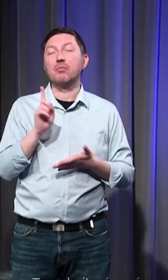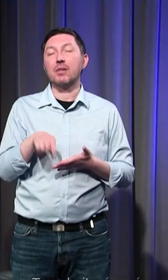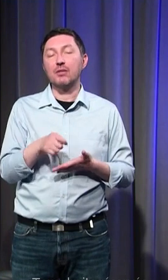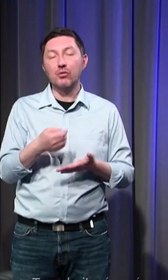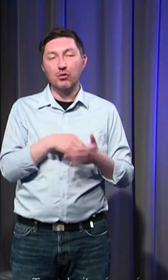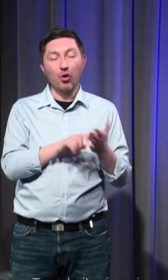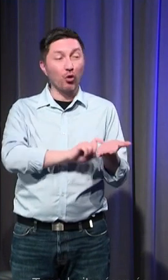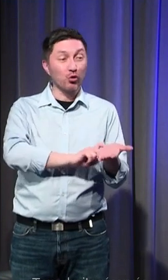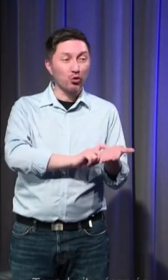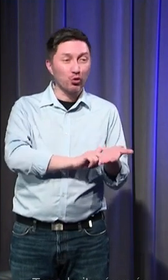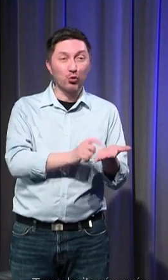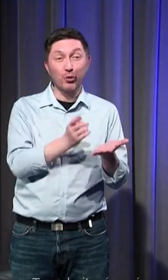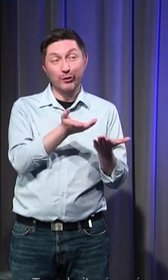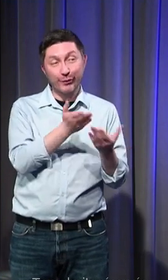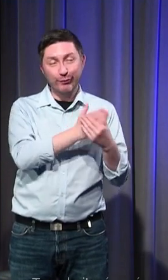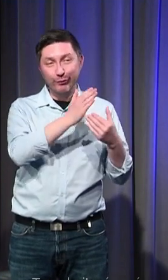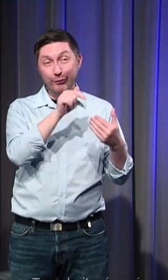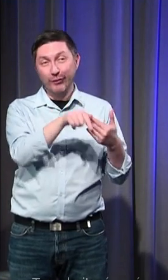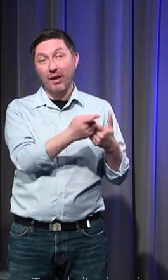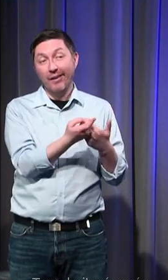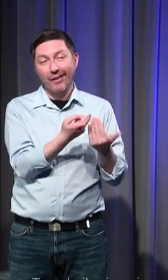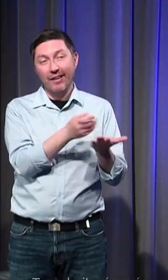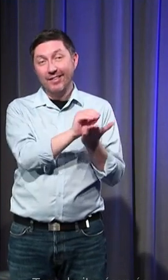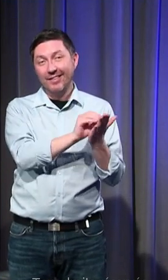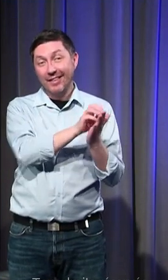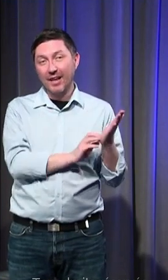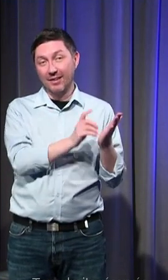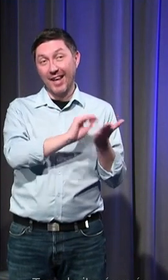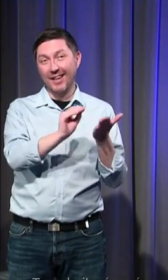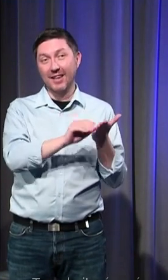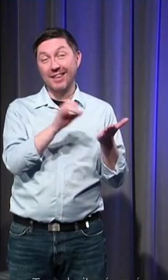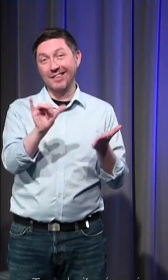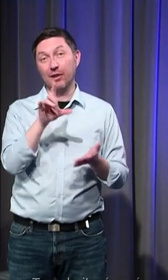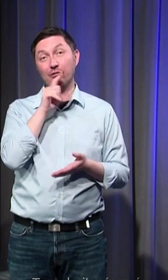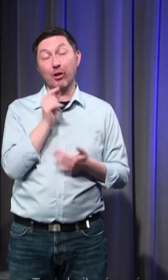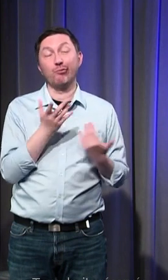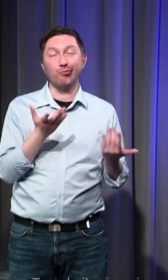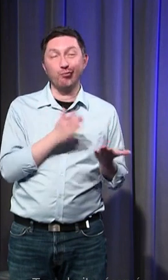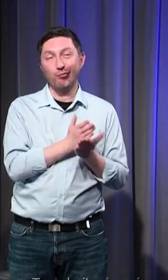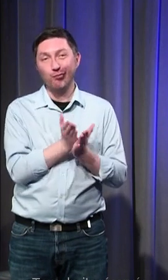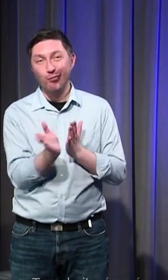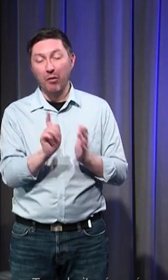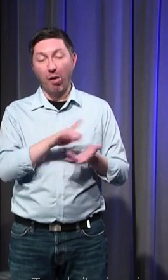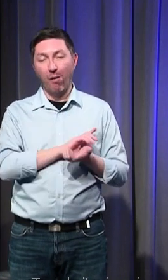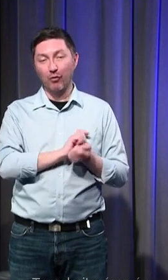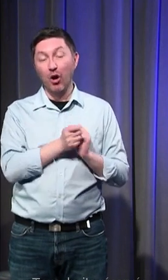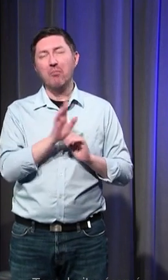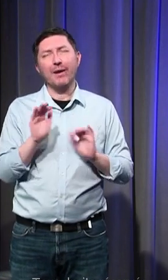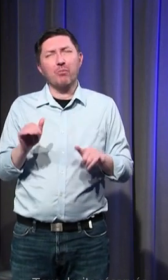sûr écrites par des hommes et donc avec tous les filtres qu'on peut imaginer mais malgré tout qui renvoient à des comportements que l'on sait avoir existé